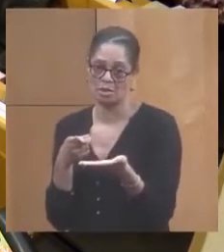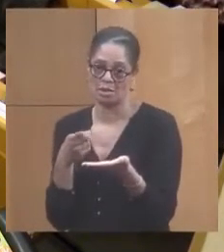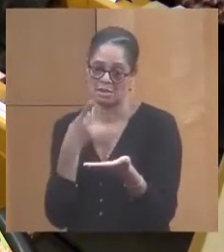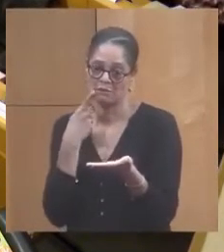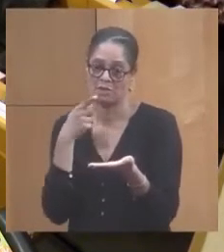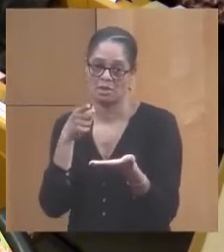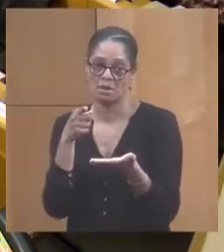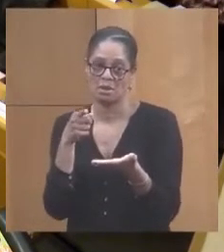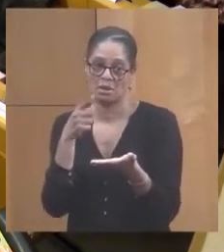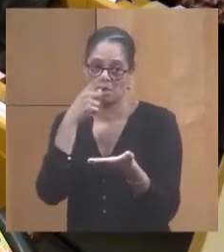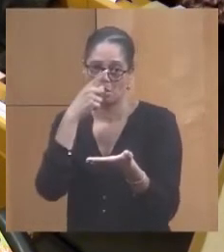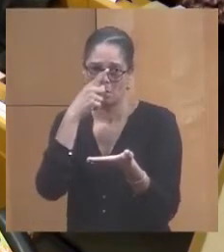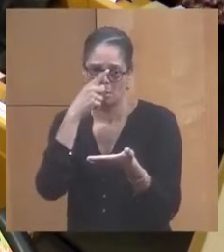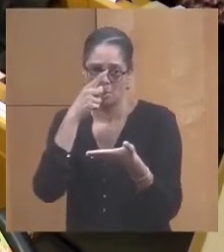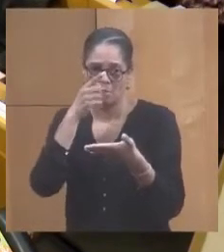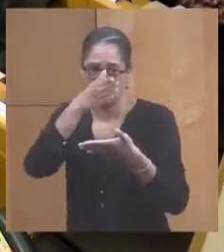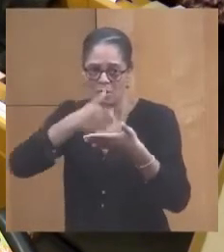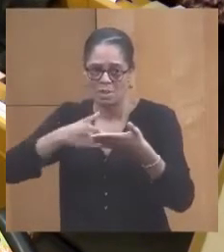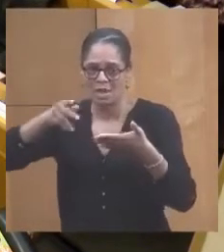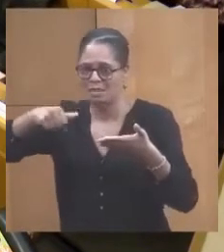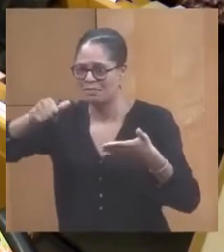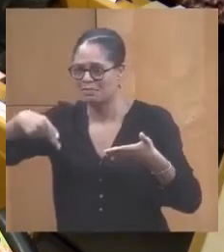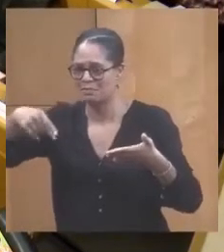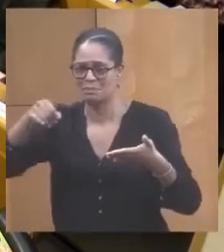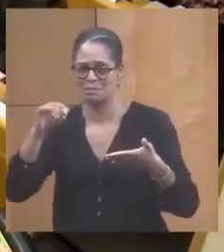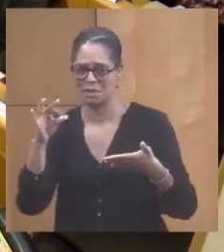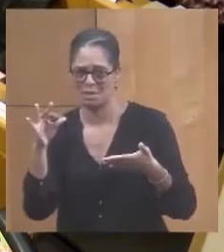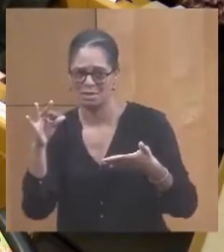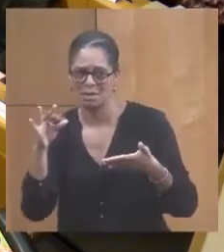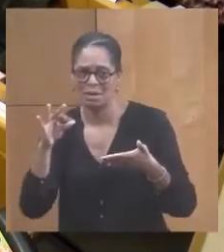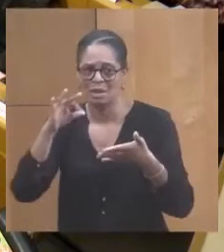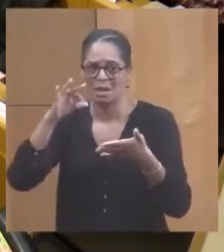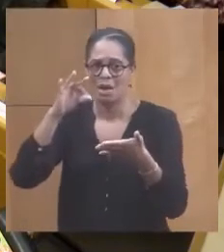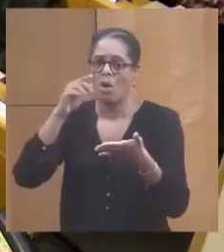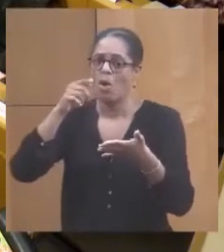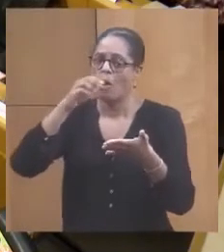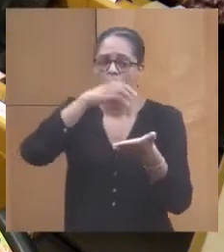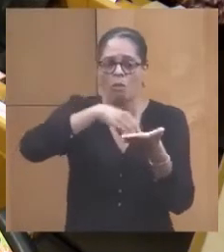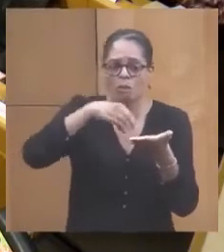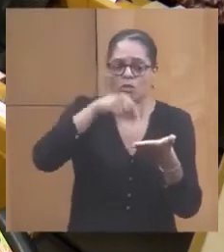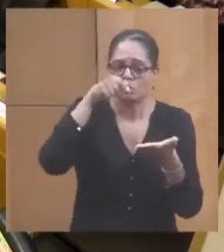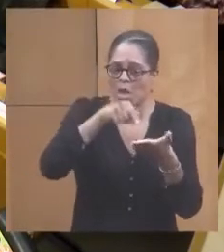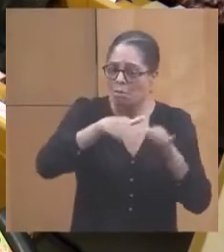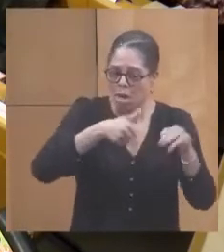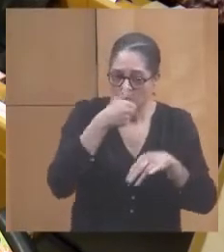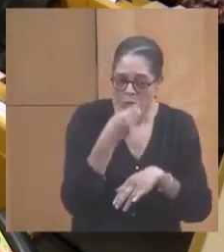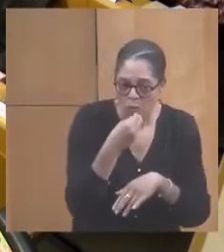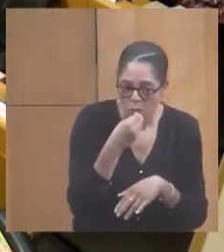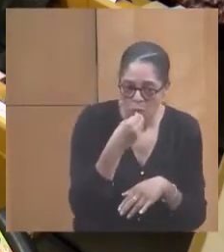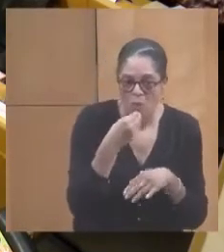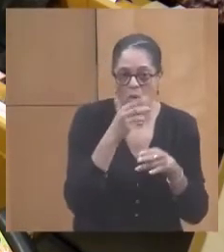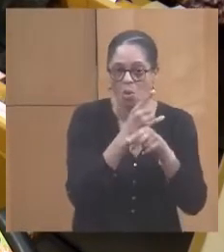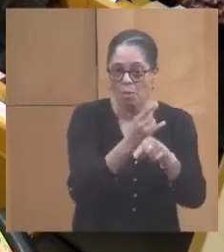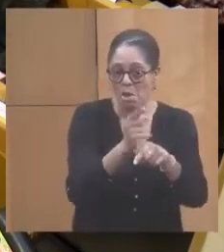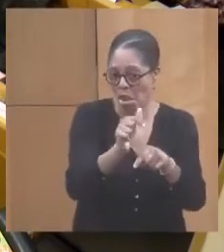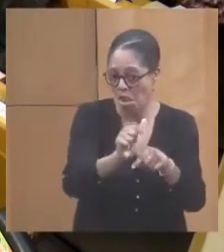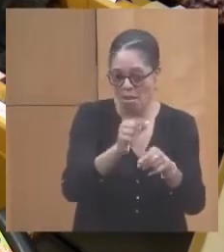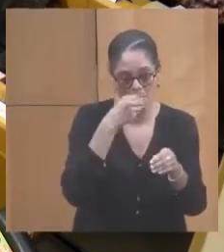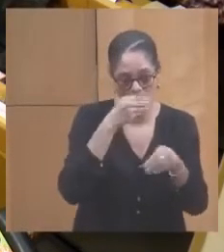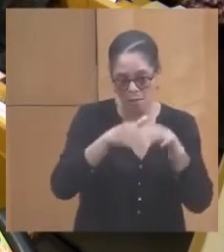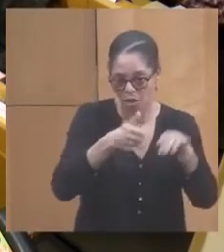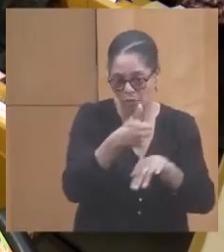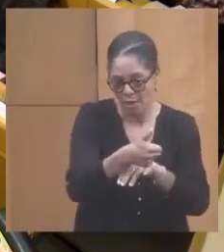leur machine à glace pour les apites. Dans certaines communes, cela marche très bien, en Roubaix, ça marche très bien, il n pas de problème.